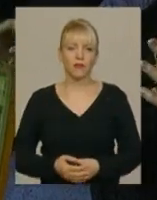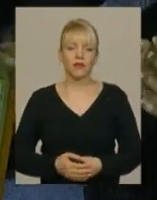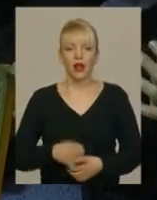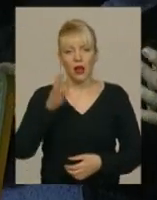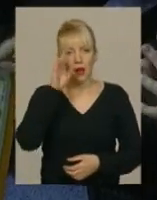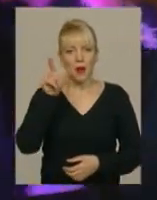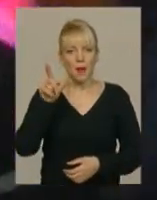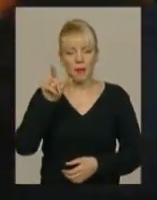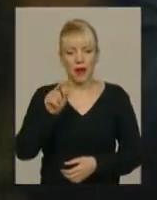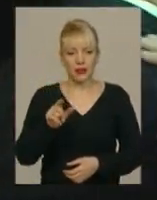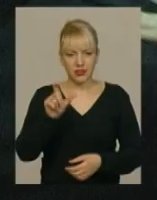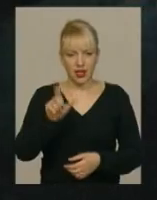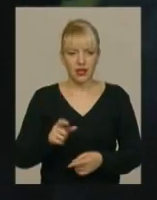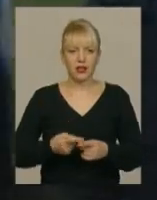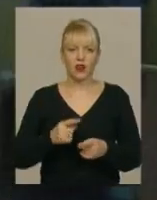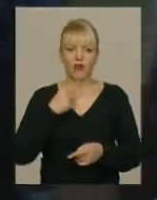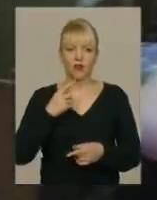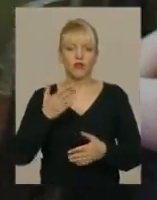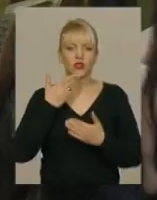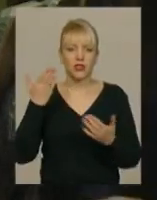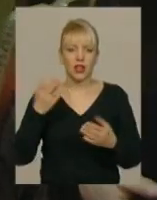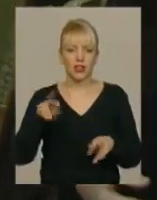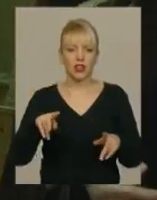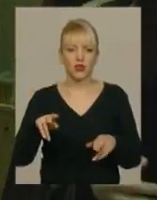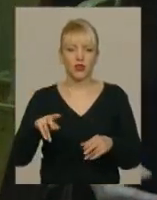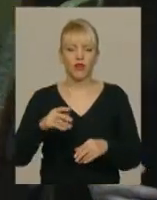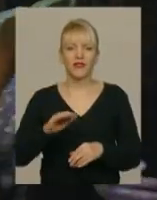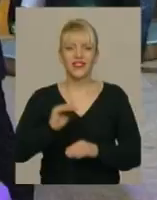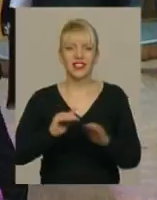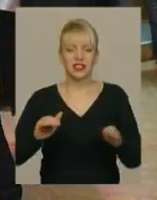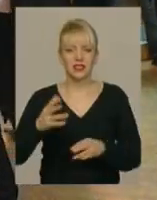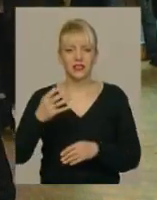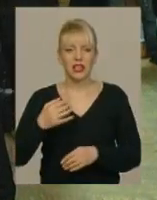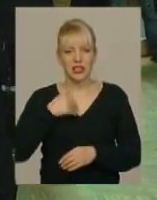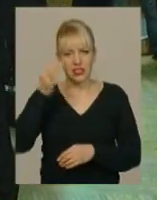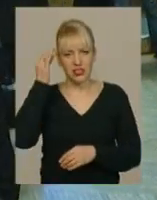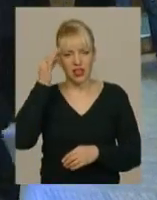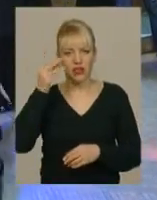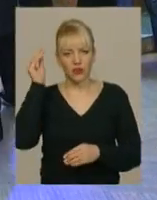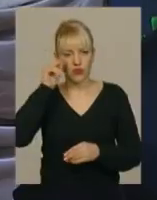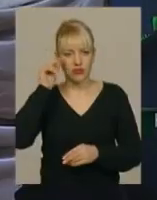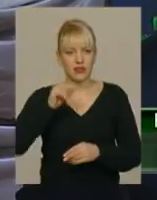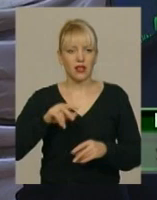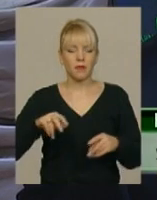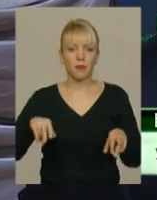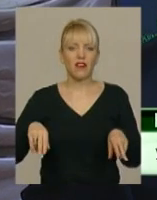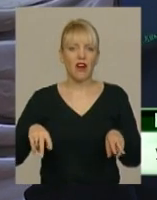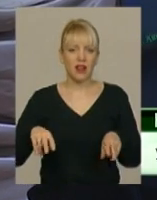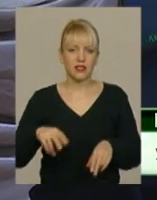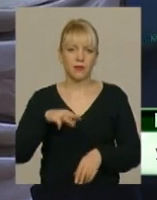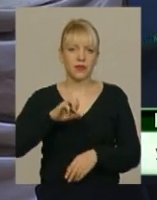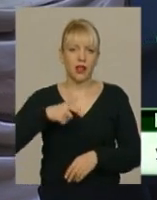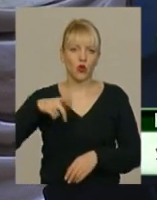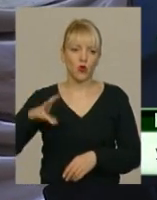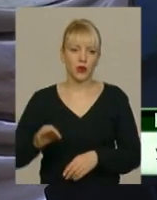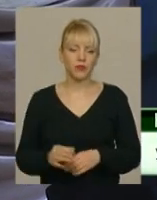Валентинович Романов каже, востаннє танцювавши в дитинстві. Тож чоловікові довелося знову опановувати вальси і танго. Для мене це було перший раз.